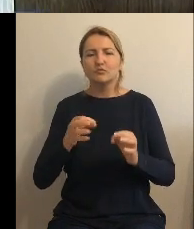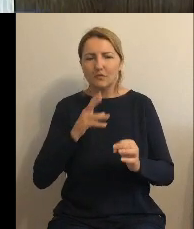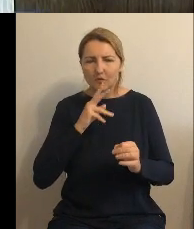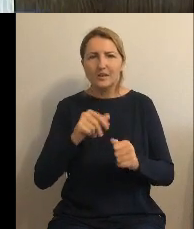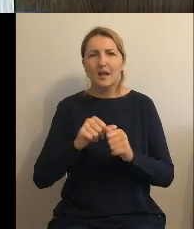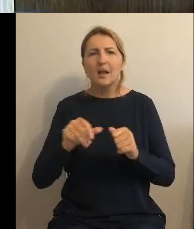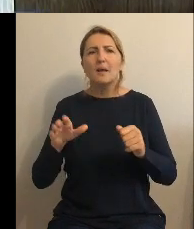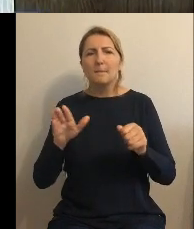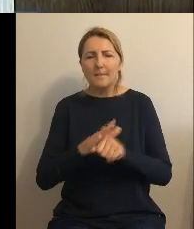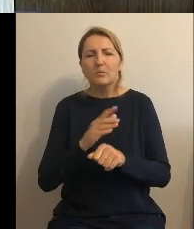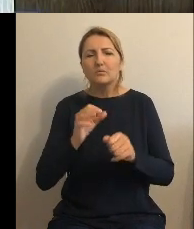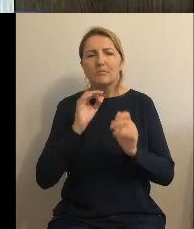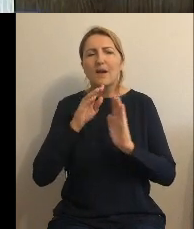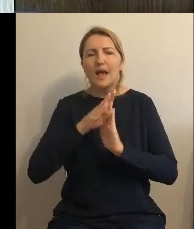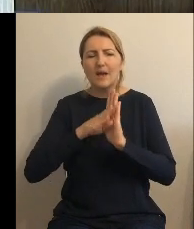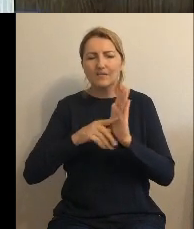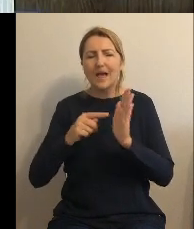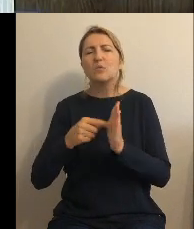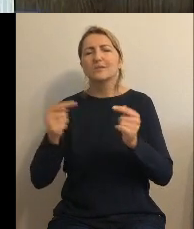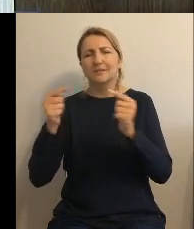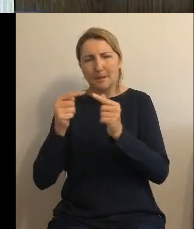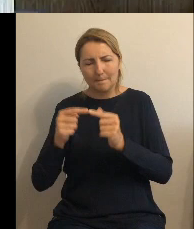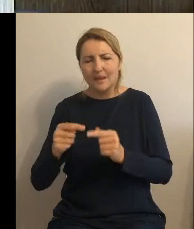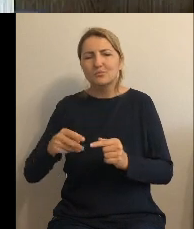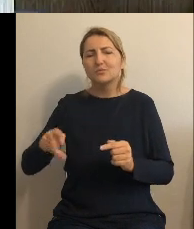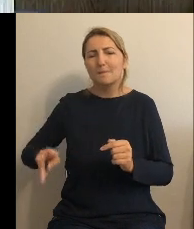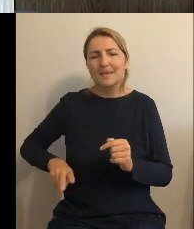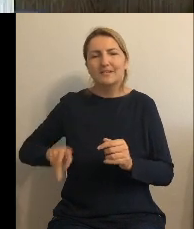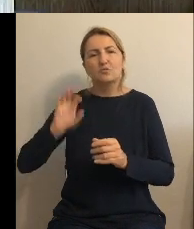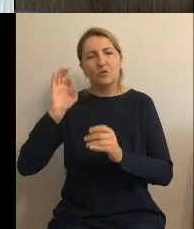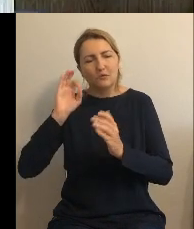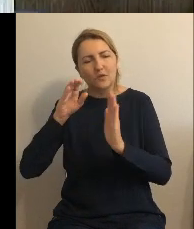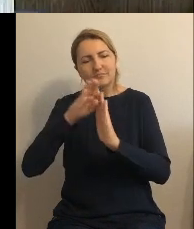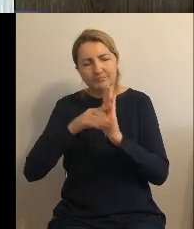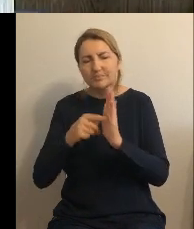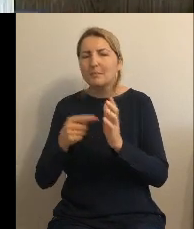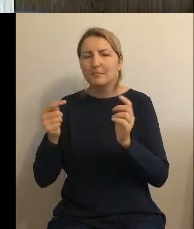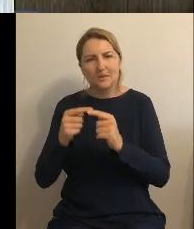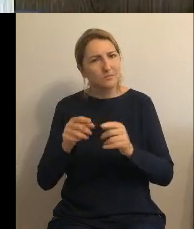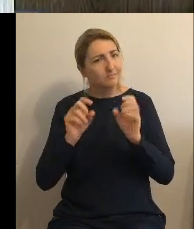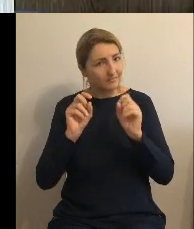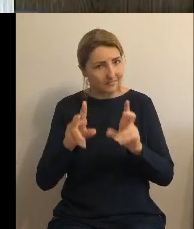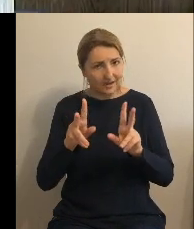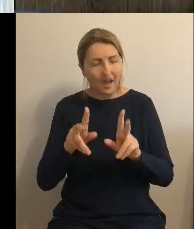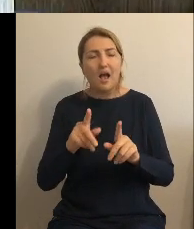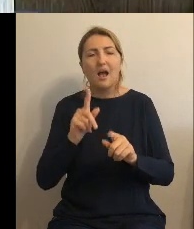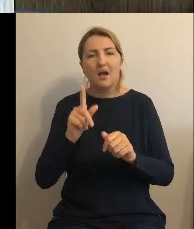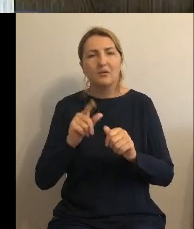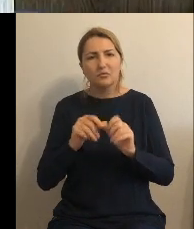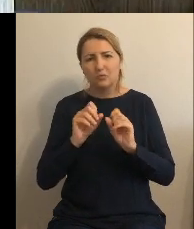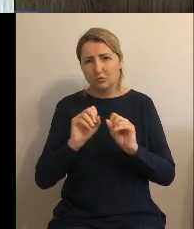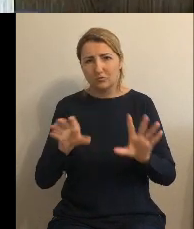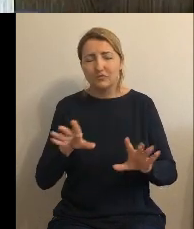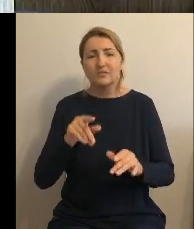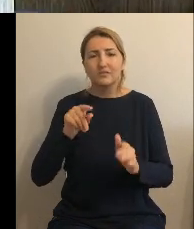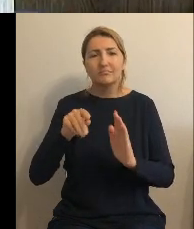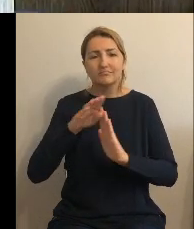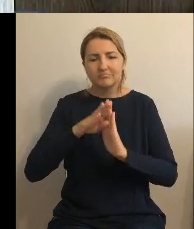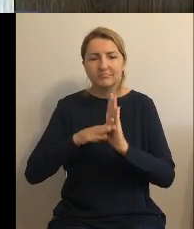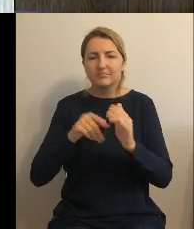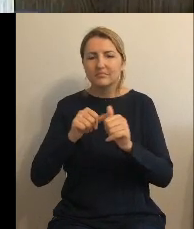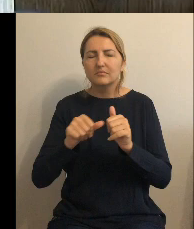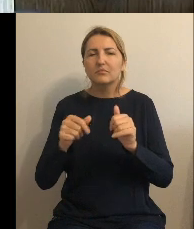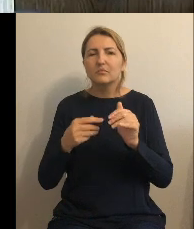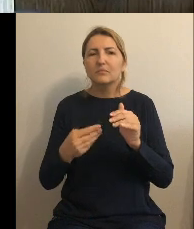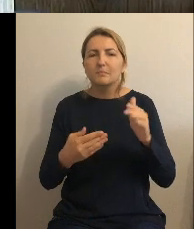Ministra Zdrowia, ale no te wytyczne gdzieś tam zakładają dopuszczalną ilość manganu, żelaza.